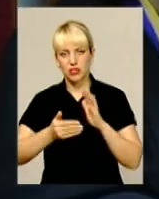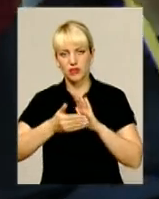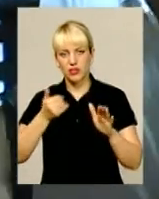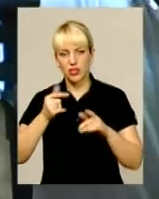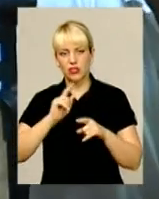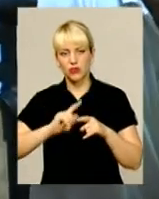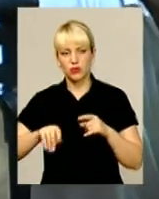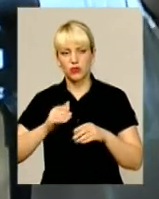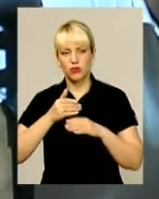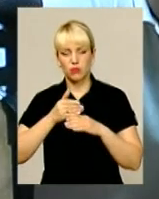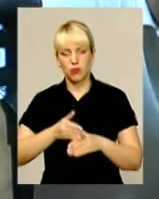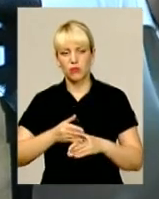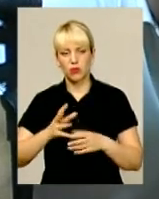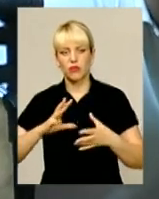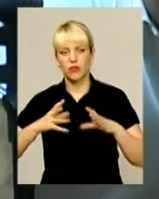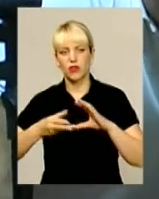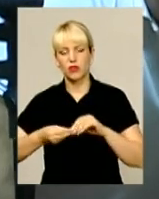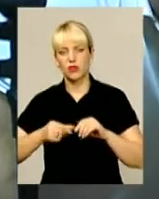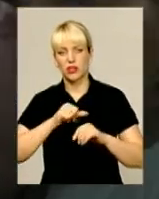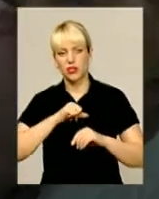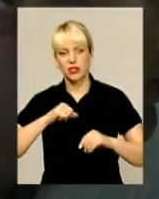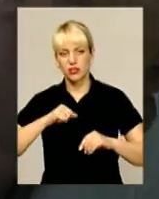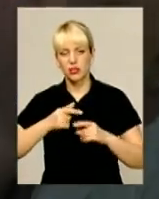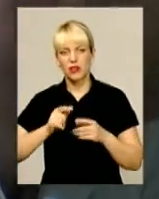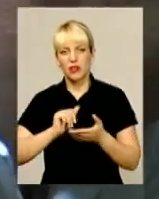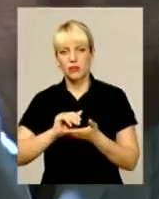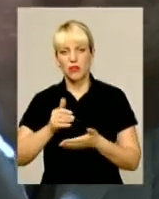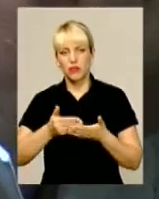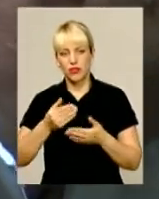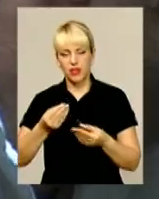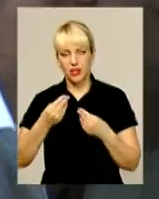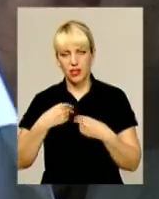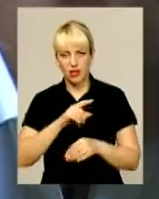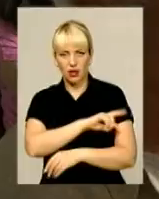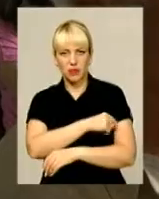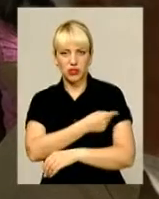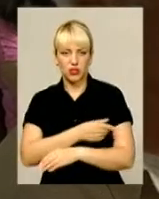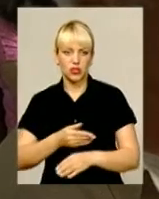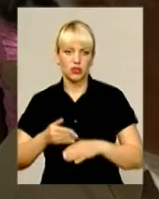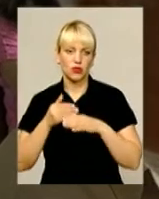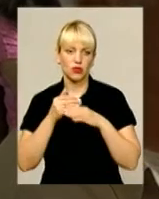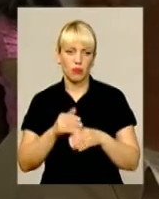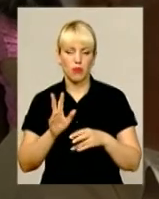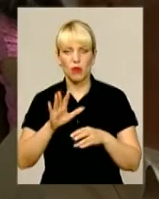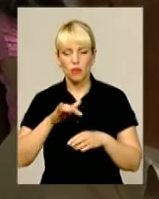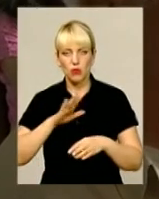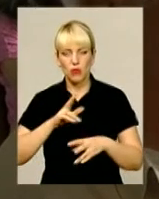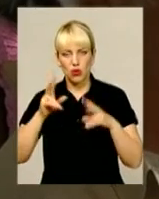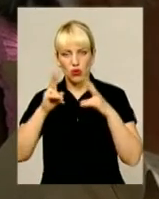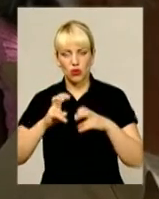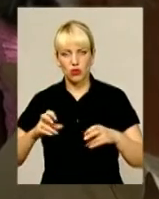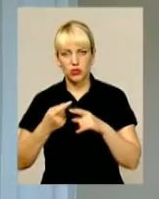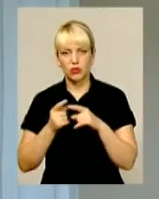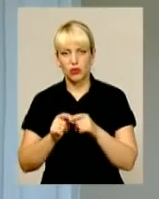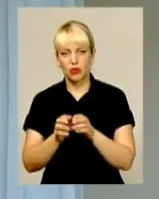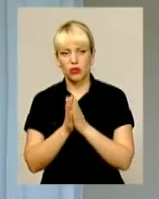допомогу. У результаті сам затриманий відмовився від надання медичної допомоги і розгляд клопотання продовжився. На судове засідання